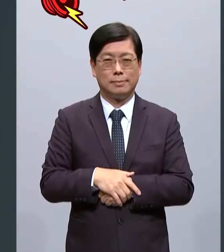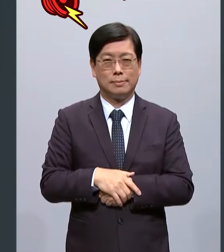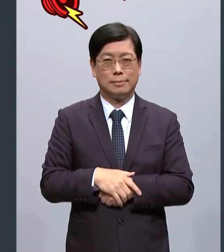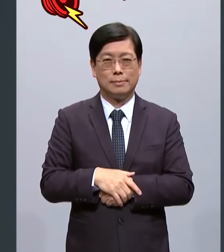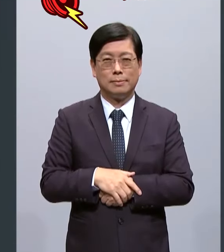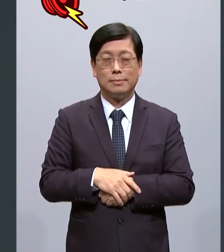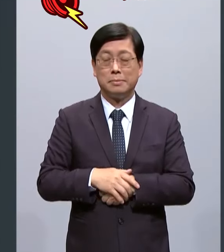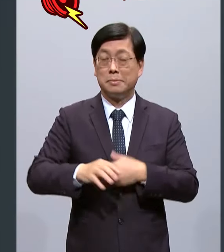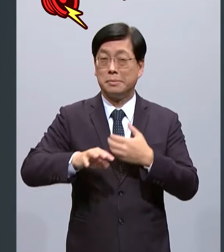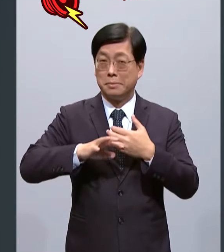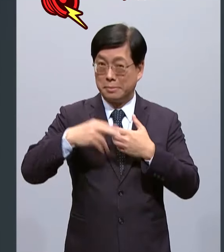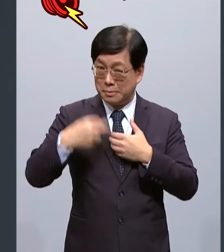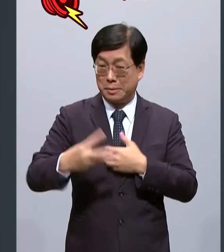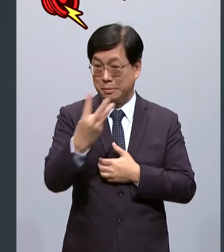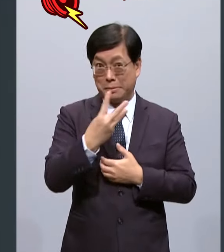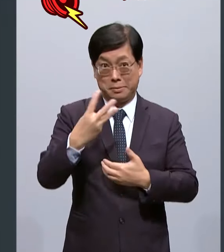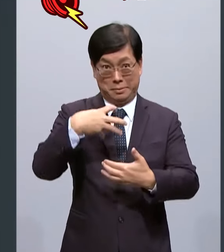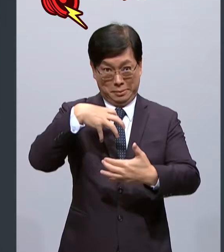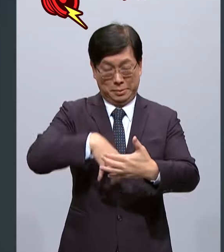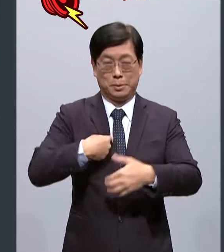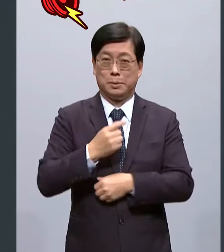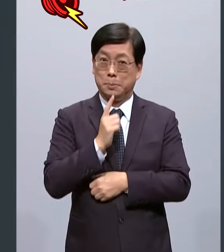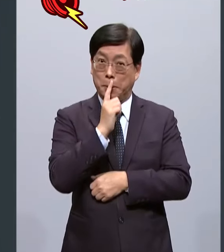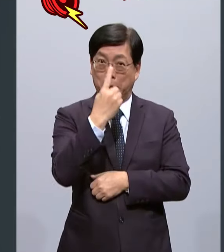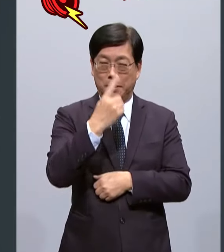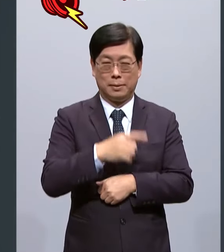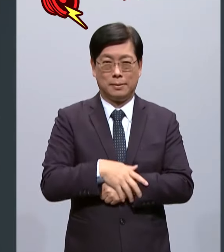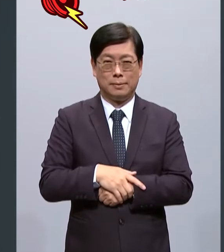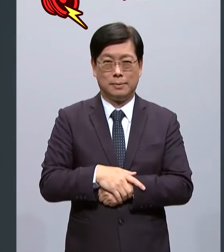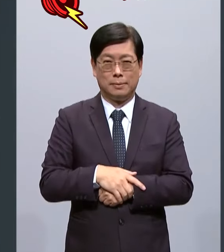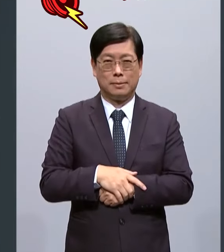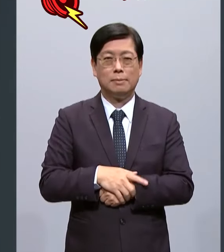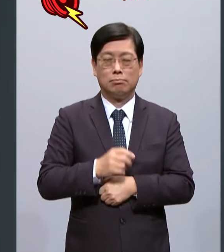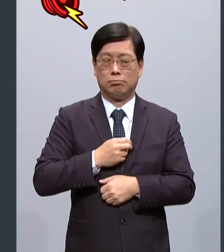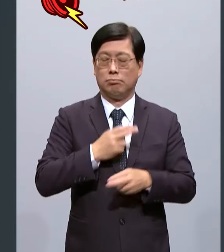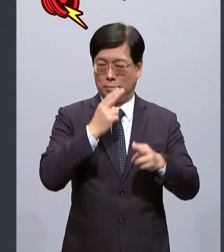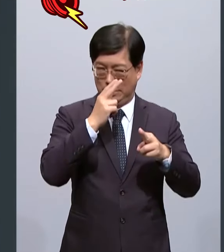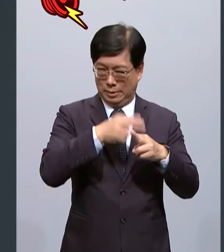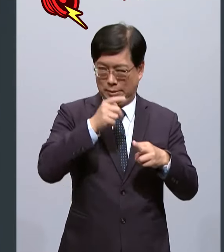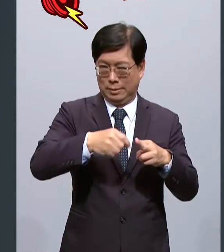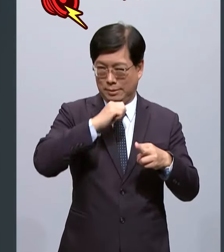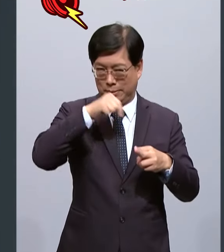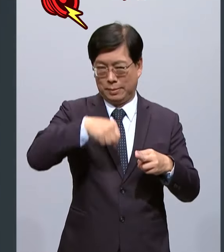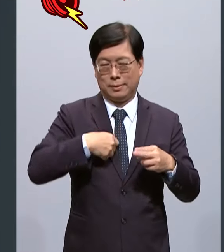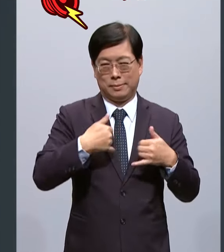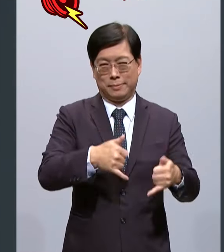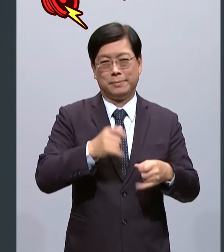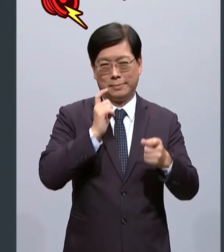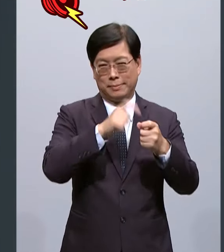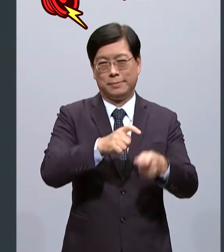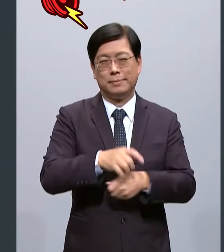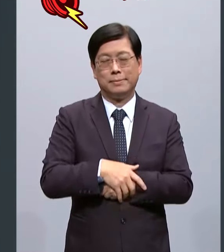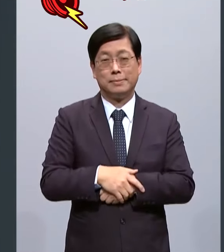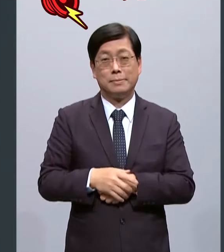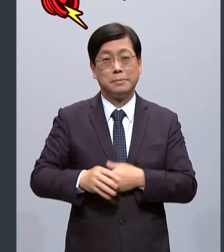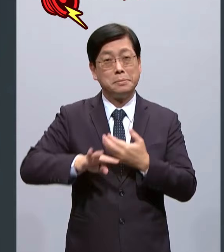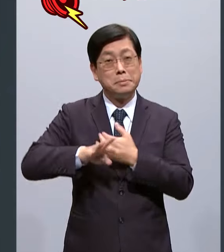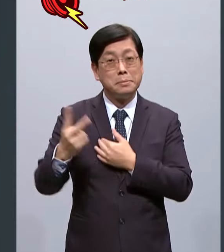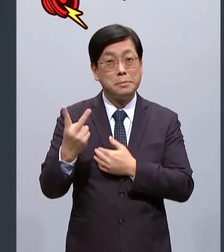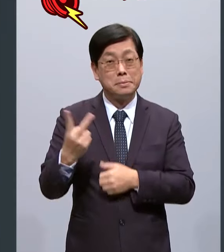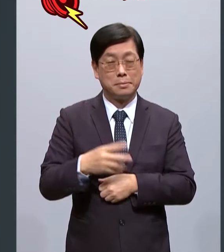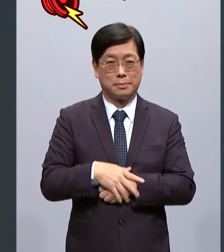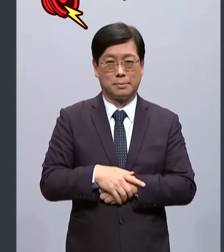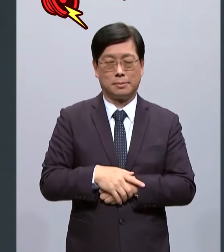另外三组当中我也是唯一一组走信赖台湾这条路他们两组